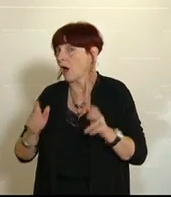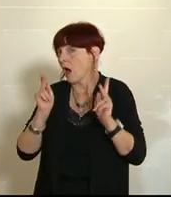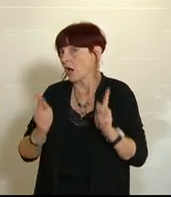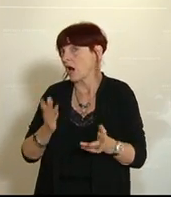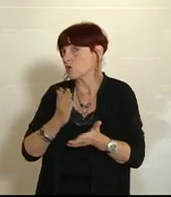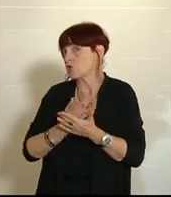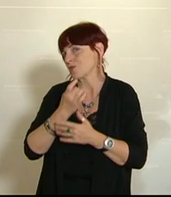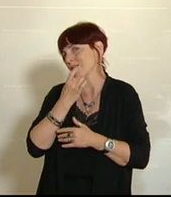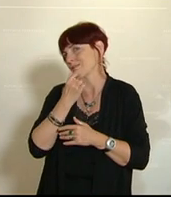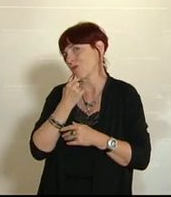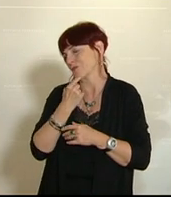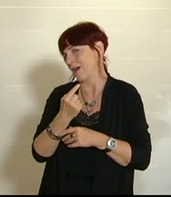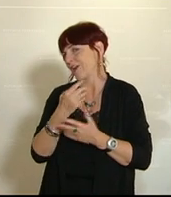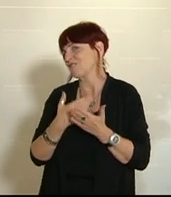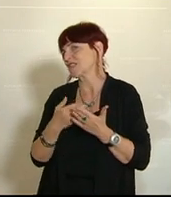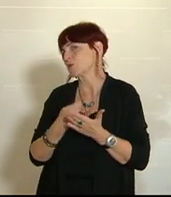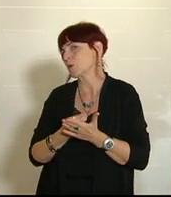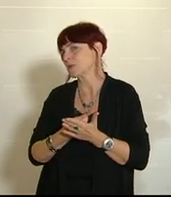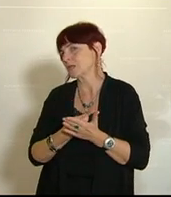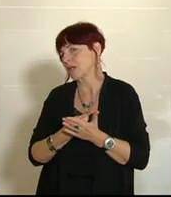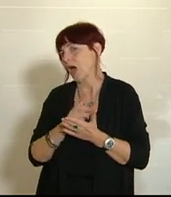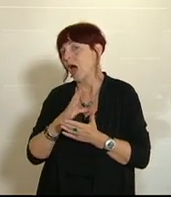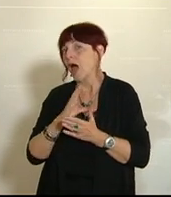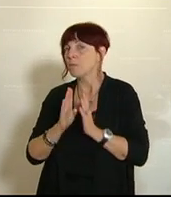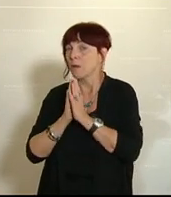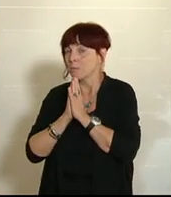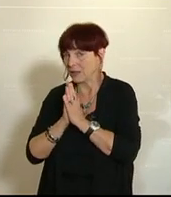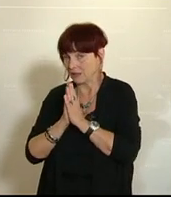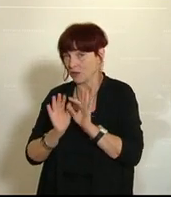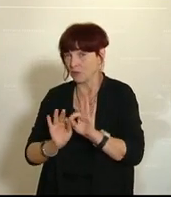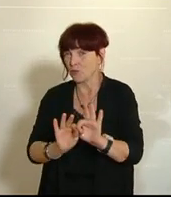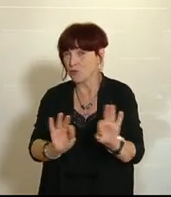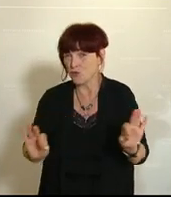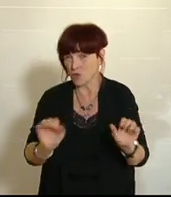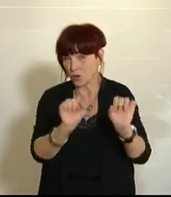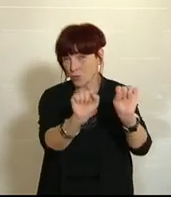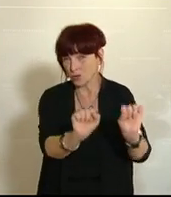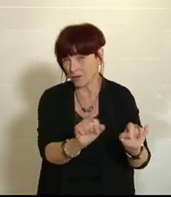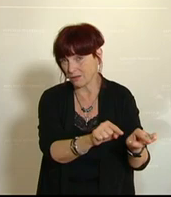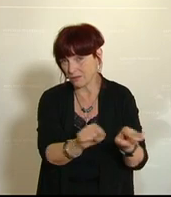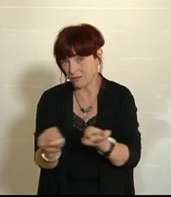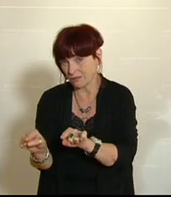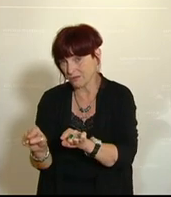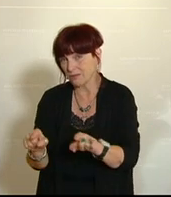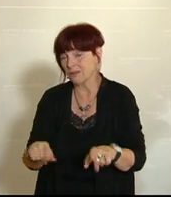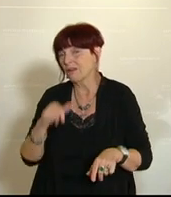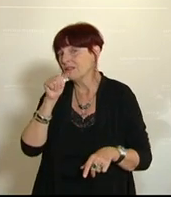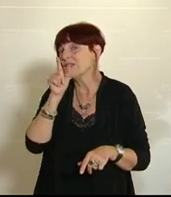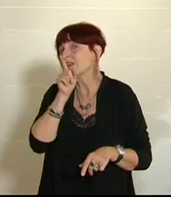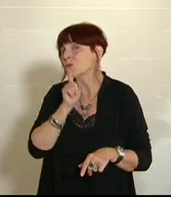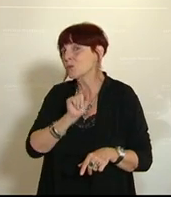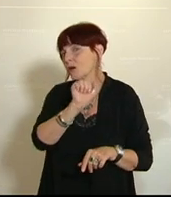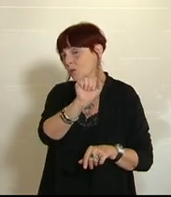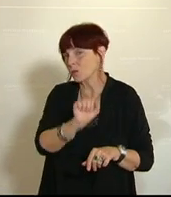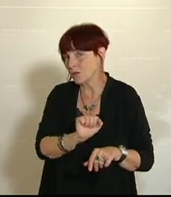Ich ersuche Sie aber im Sinne der Kunden, um, und nicht nur der Kunden, allem, ja doch, eigentlich der